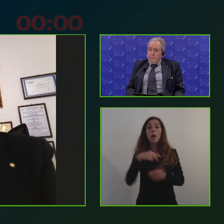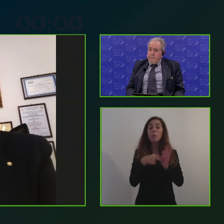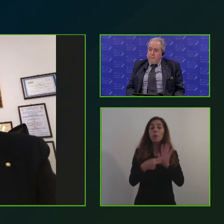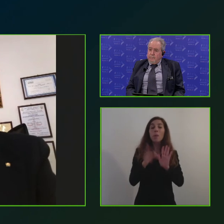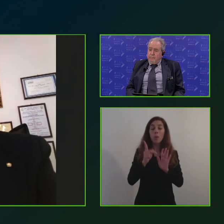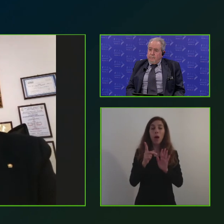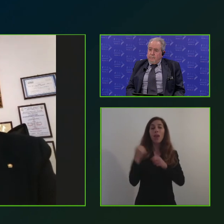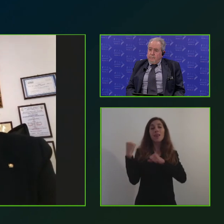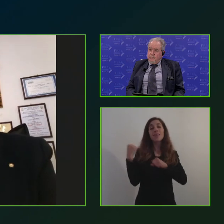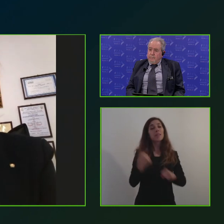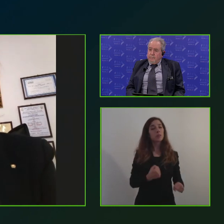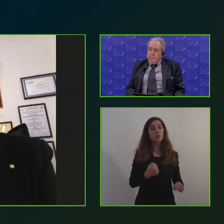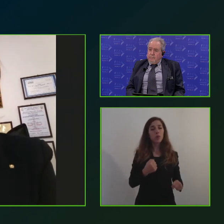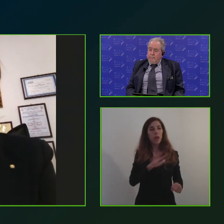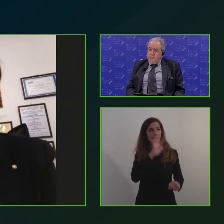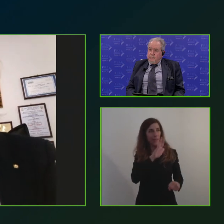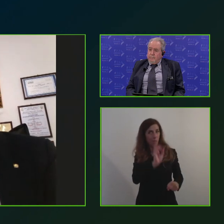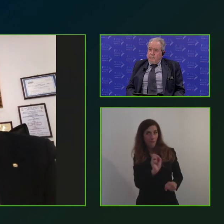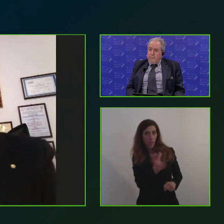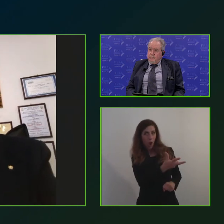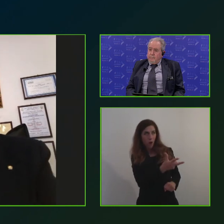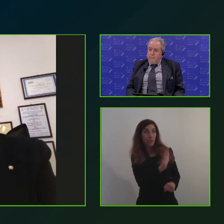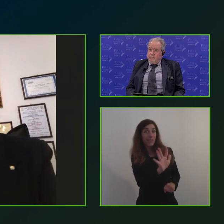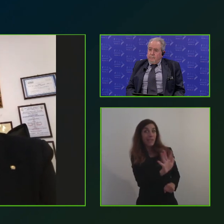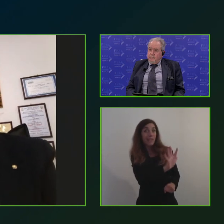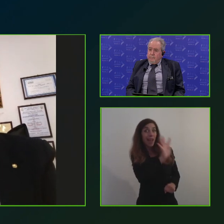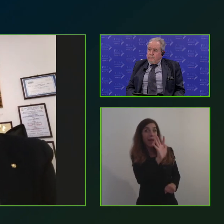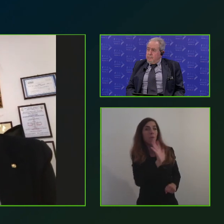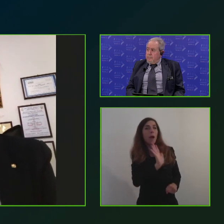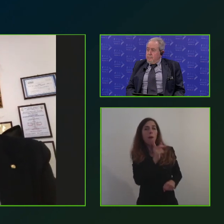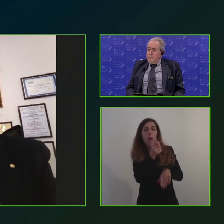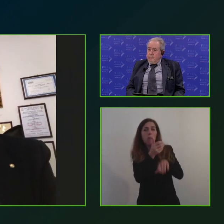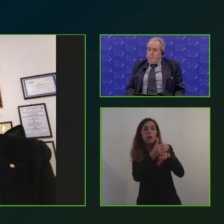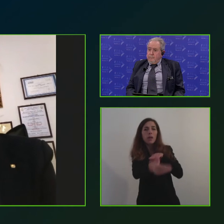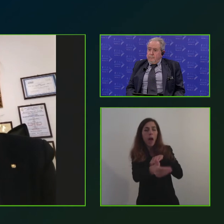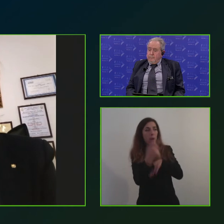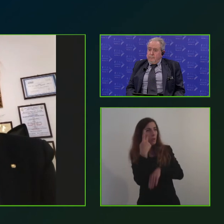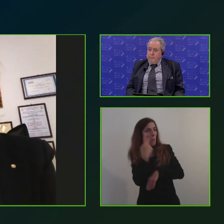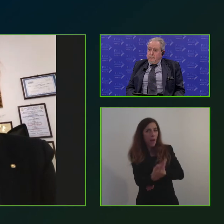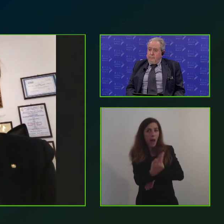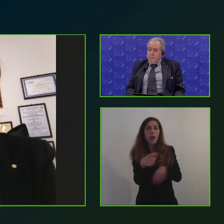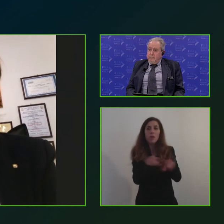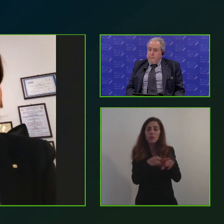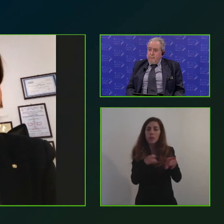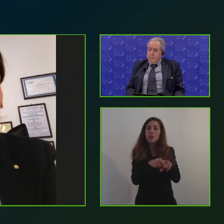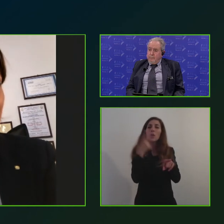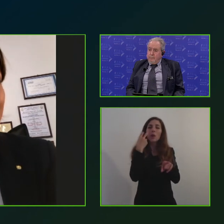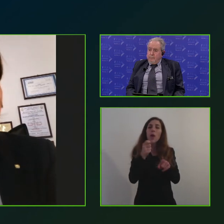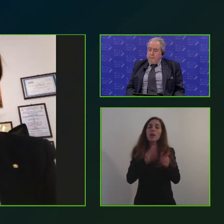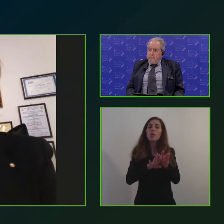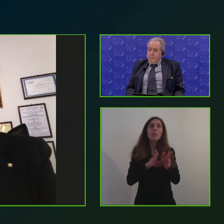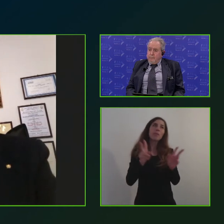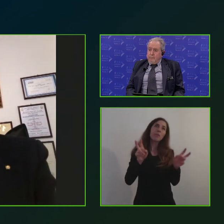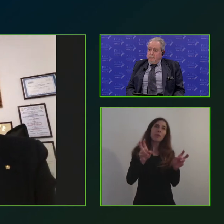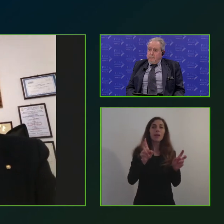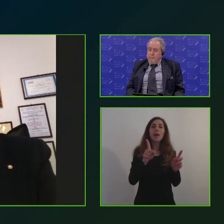lato sembrano essere veloci, ma dall'altra parte scondiamo anche un po' un ritardo legato a quella che è la crescita personale